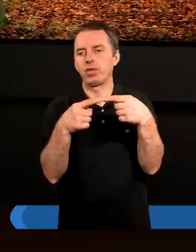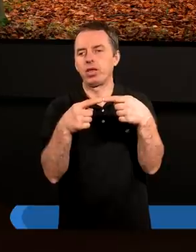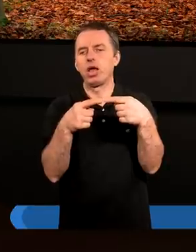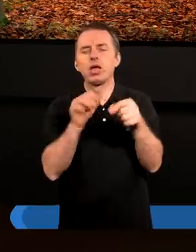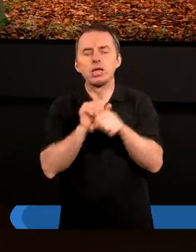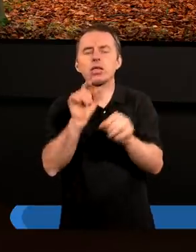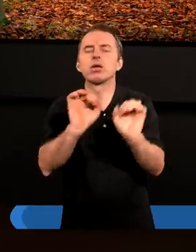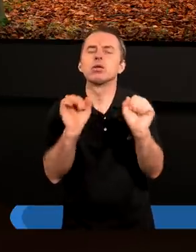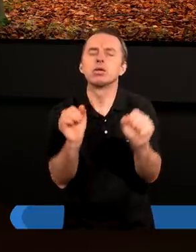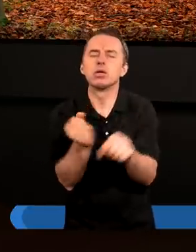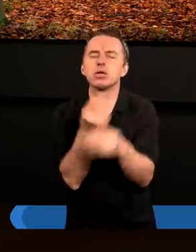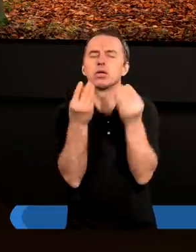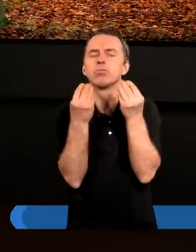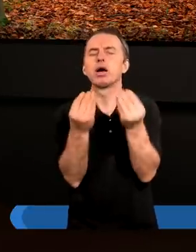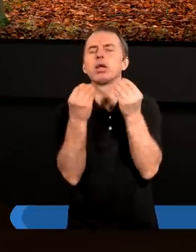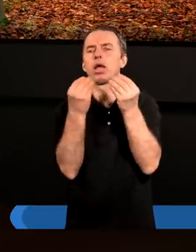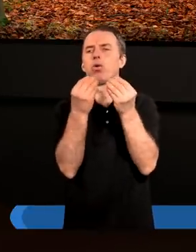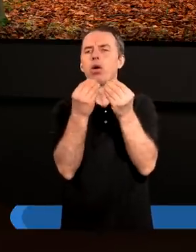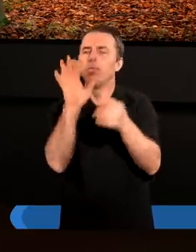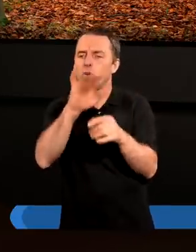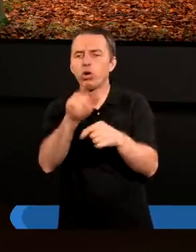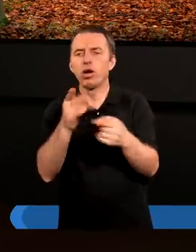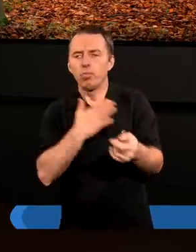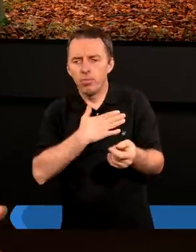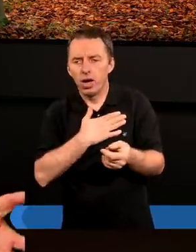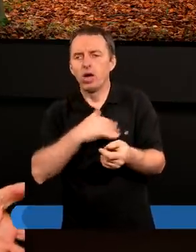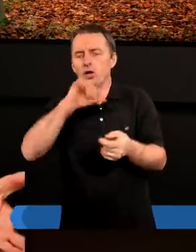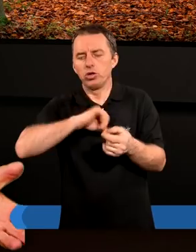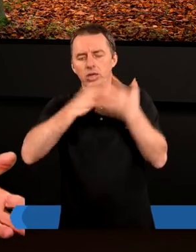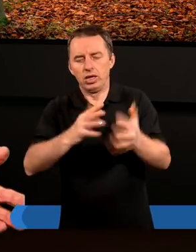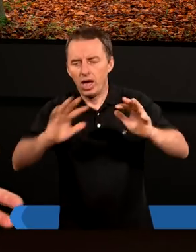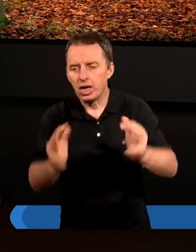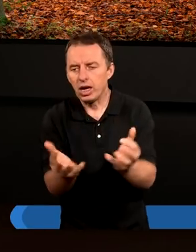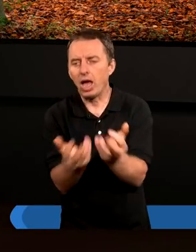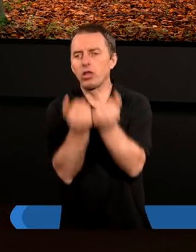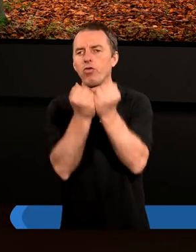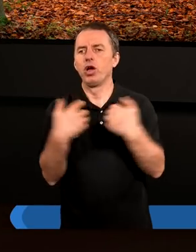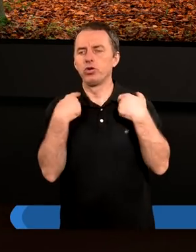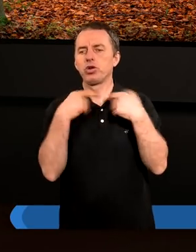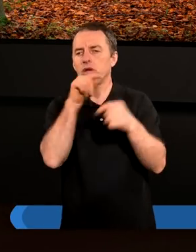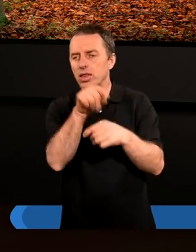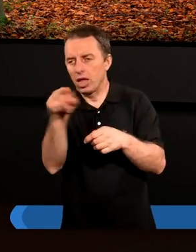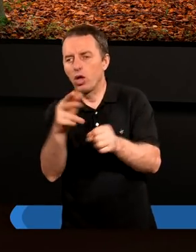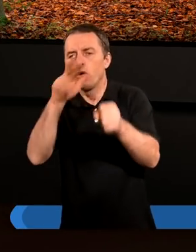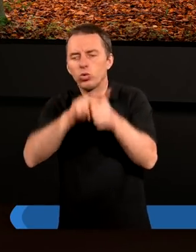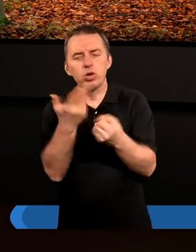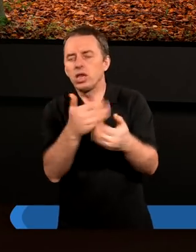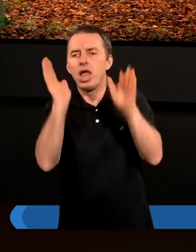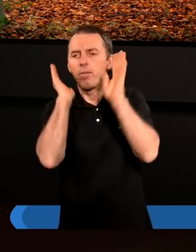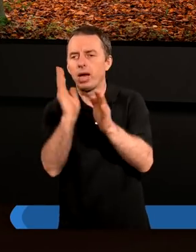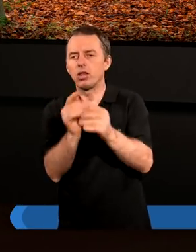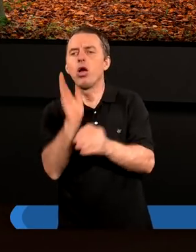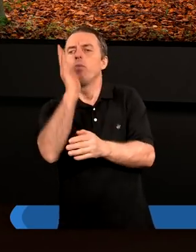To jest niesamowite, bo Bóg mógł przyblokować życie tych, którzy nie będą